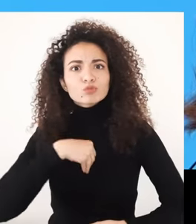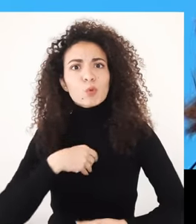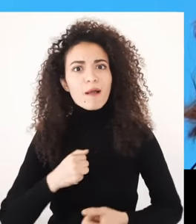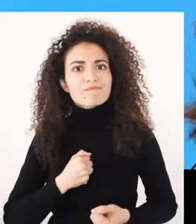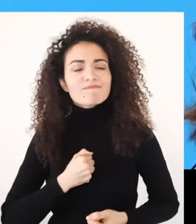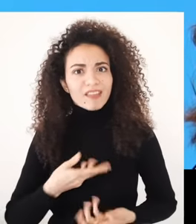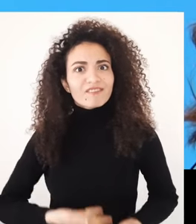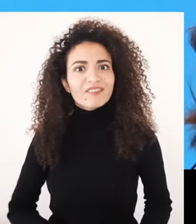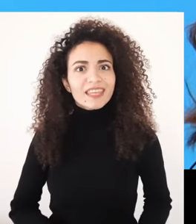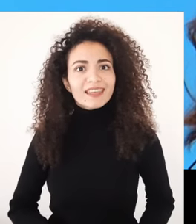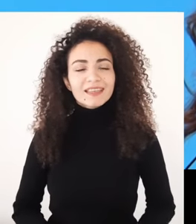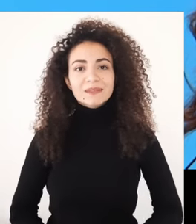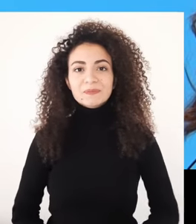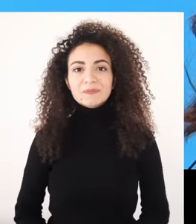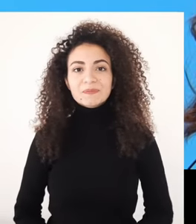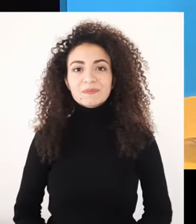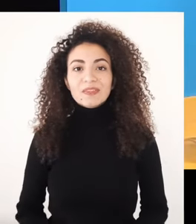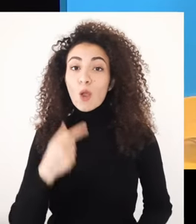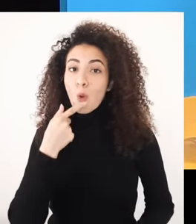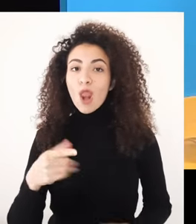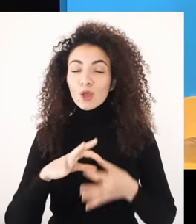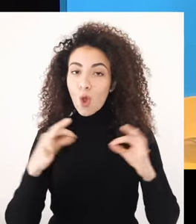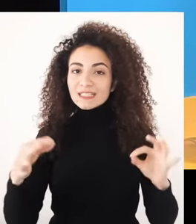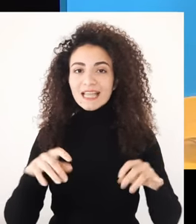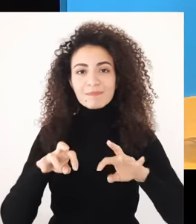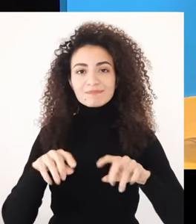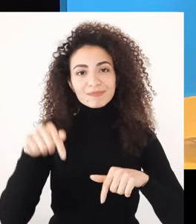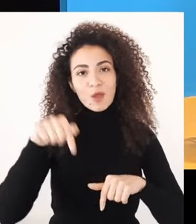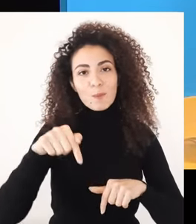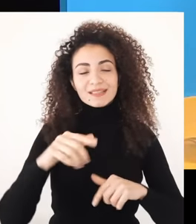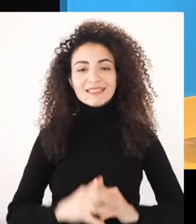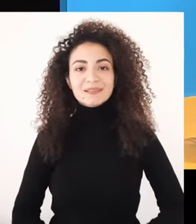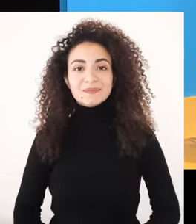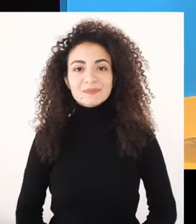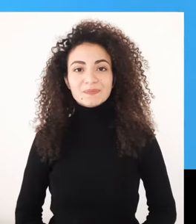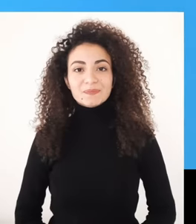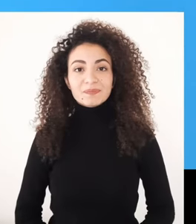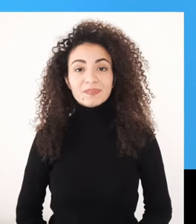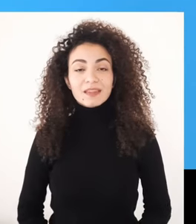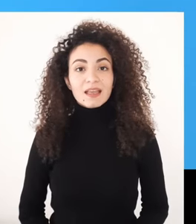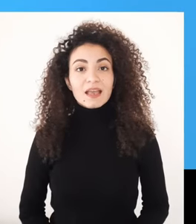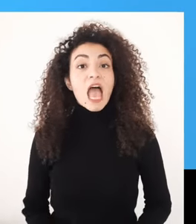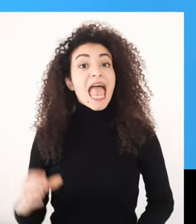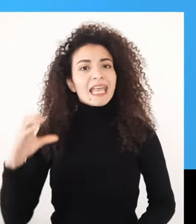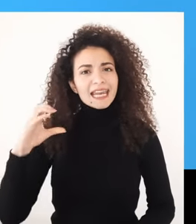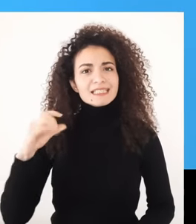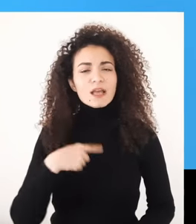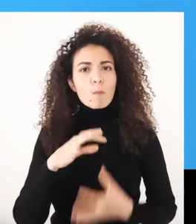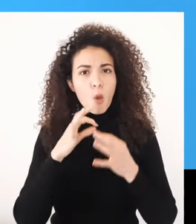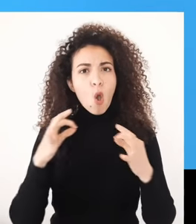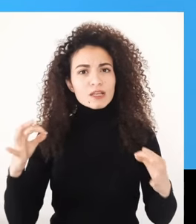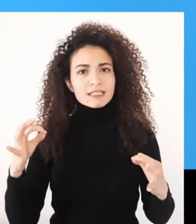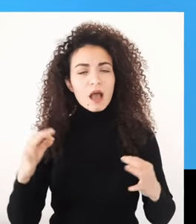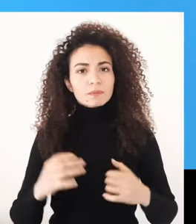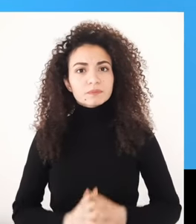قدرة ما كنتي عارفة إنه عندك؟ شاركينا قصتك وتجربتك بالتعليقات بالعودة لخبرة كريست جونسون